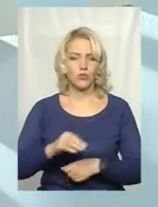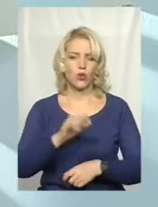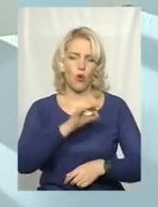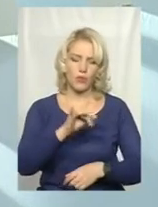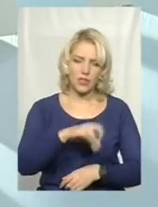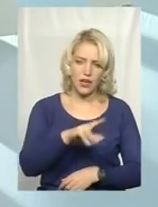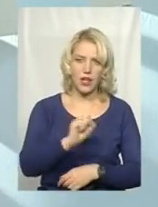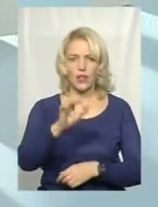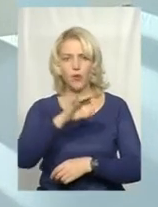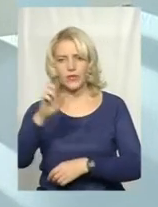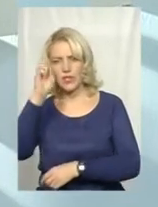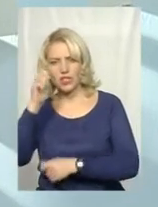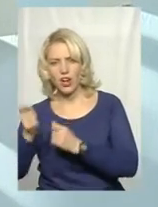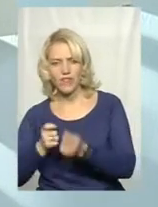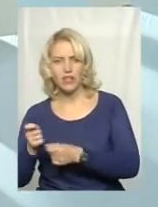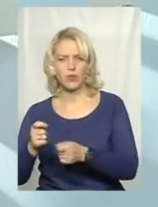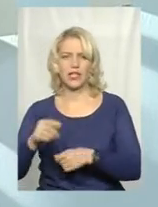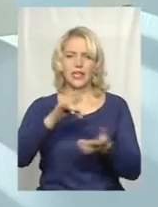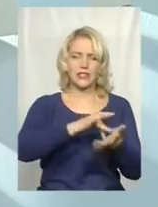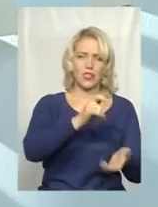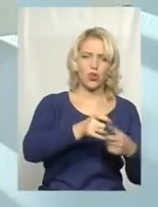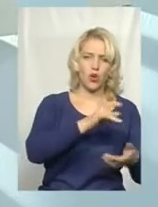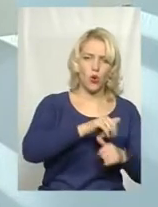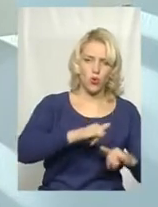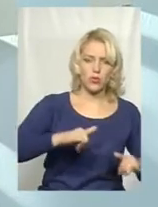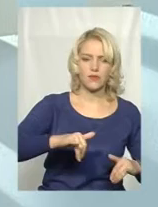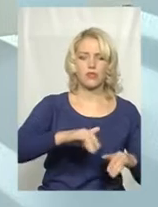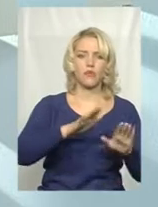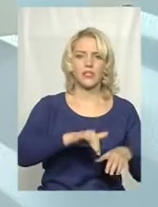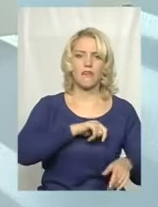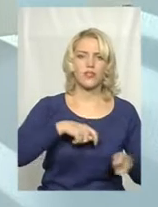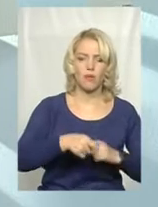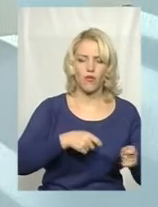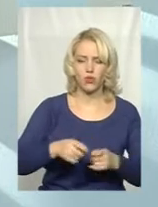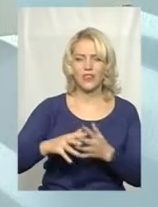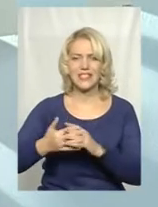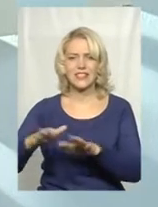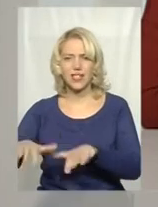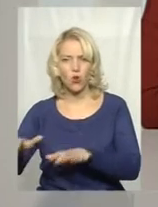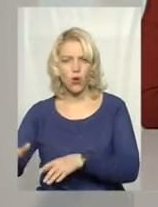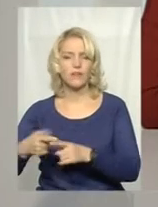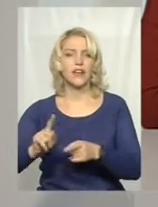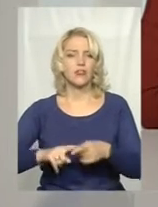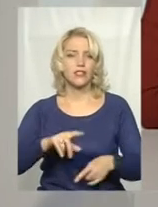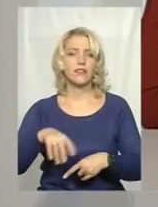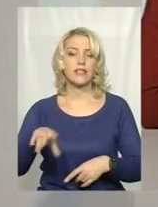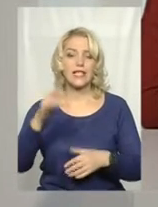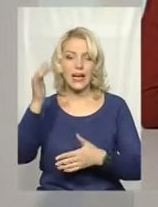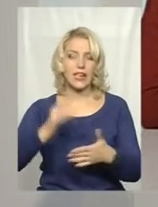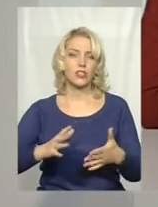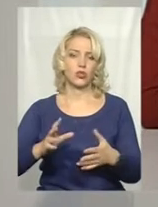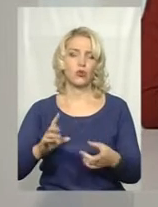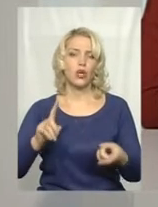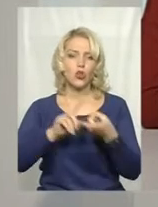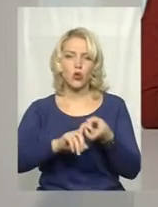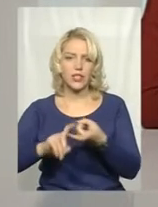обласної державної адміністрації, Центру розвитку місцевого саморядування, сільських голів. Тобто, до цього рейтингу докладалися всі,